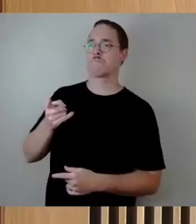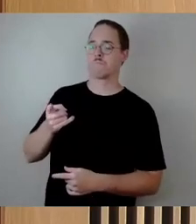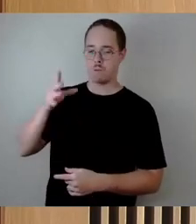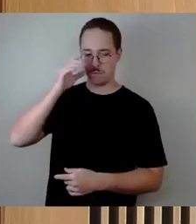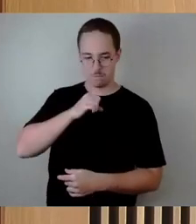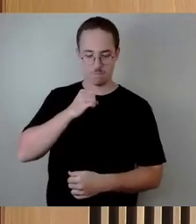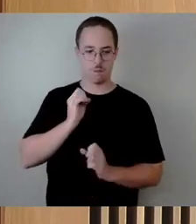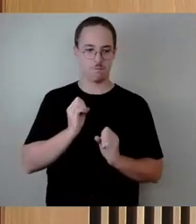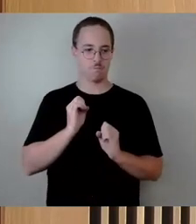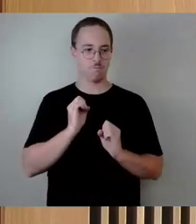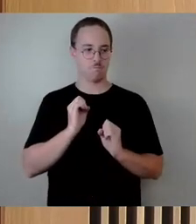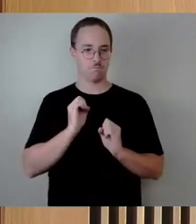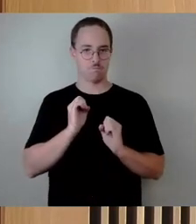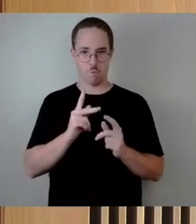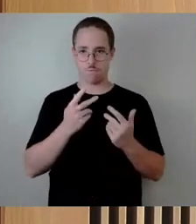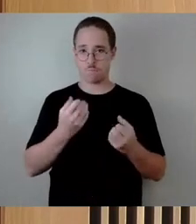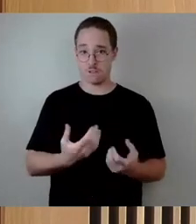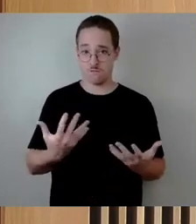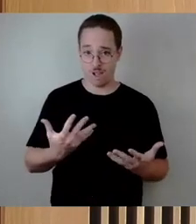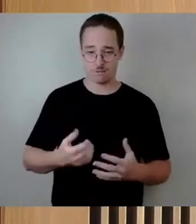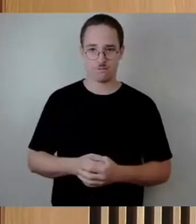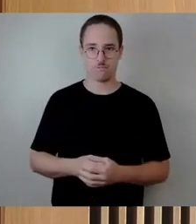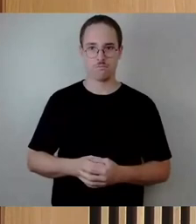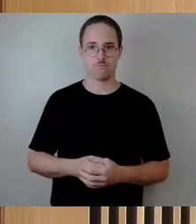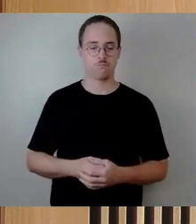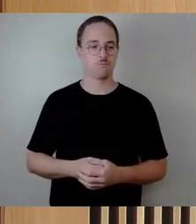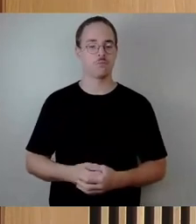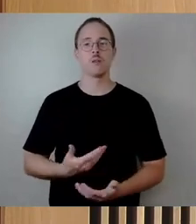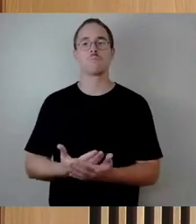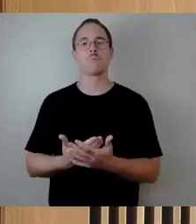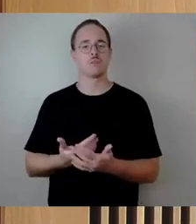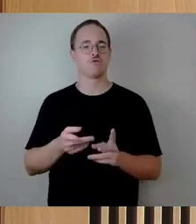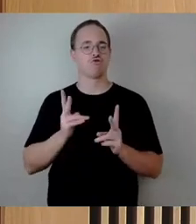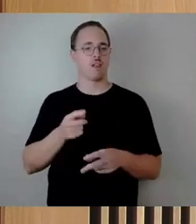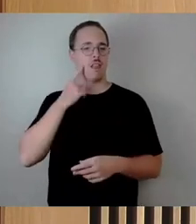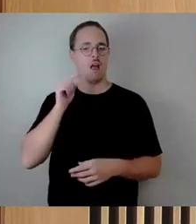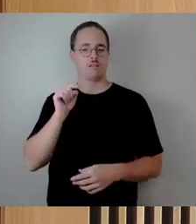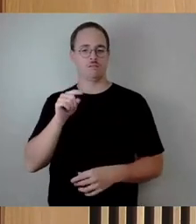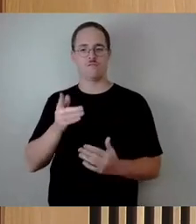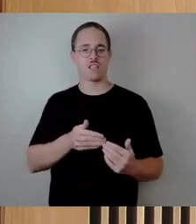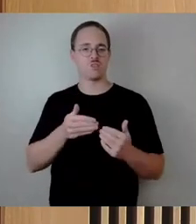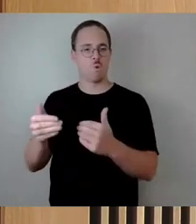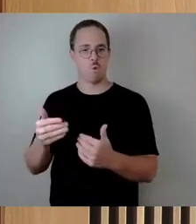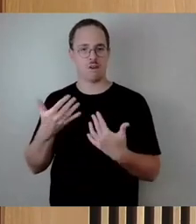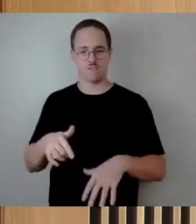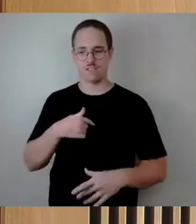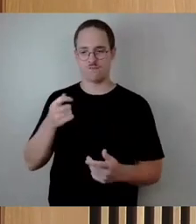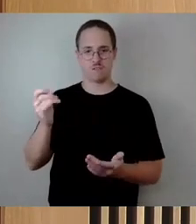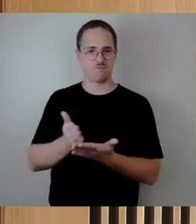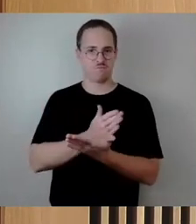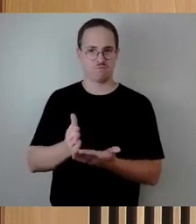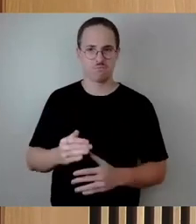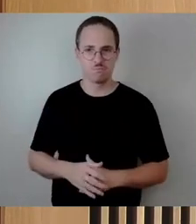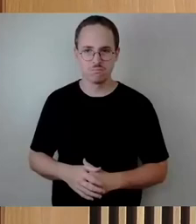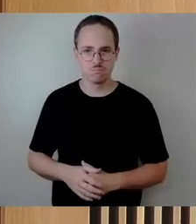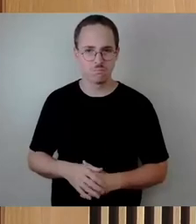Fall überhaupt nicht daran erinnern, dass der Stadtrat zu irgendeiner Verzögerung geführt hat. Denn wir haben ja im Januar 2022 damals eine Vorlage